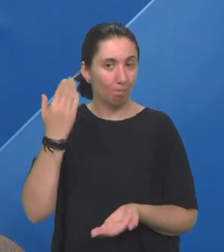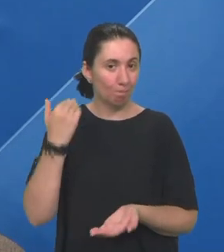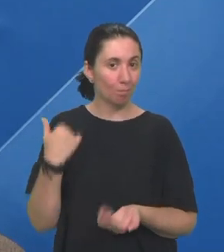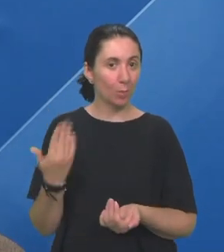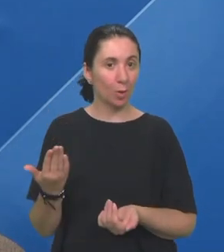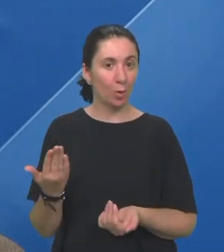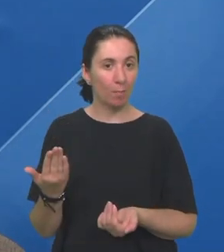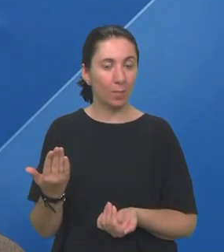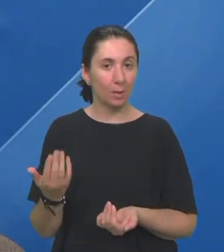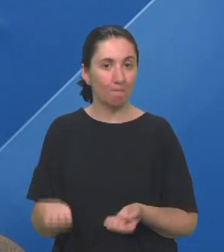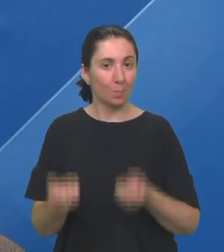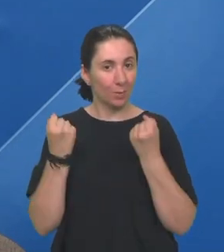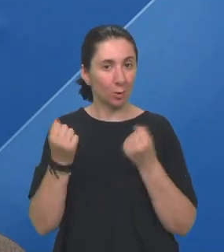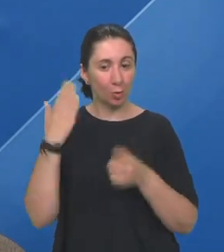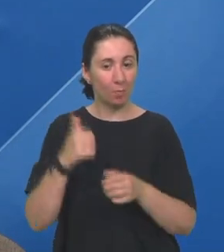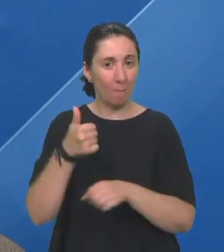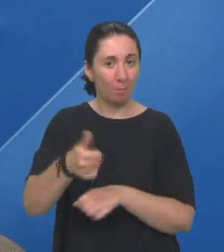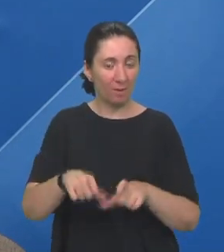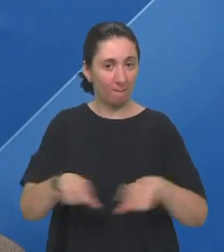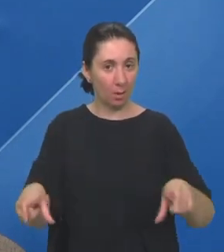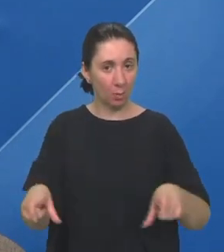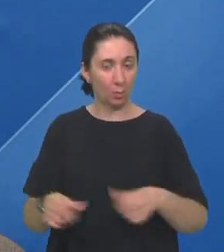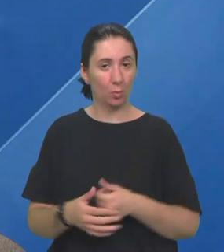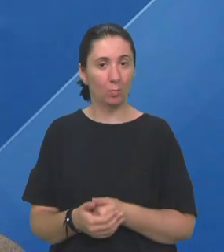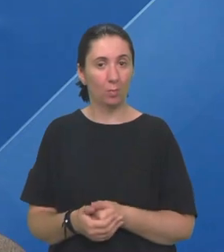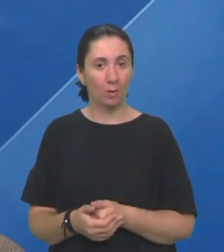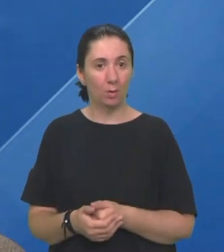mi je teško Bila sam u prvoj klupi